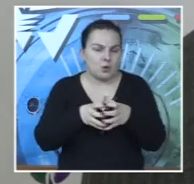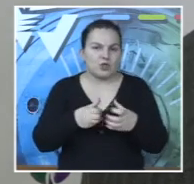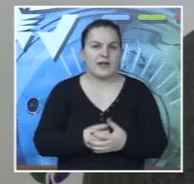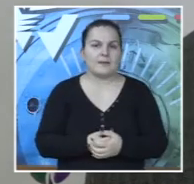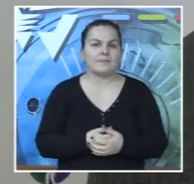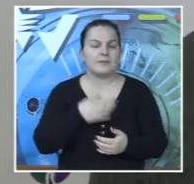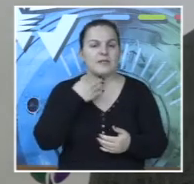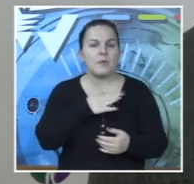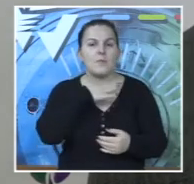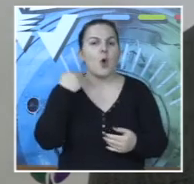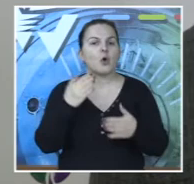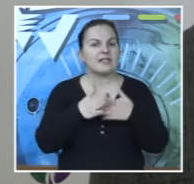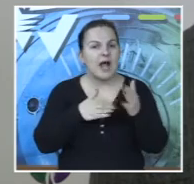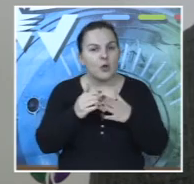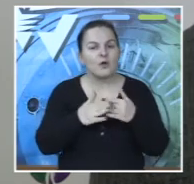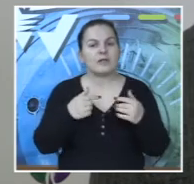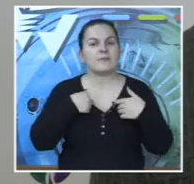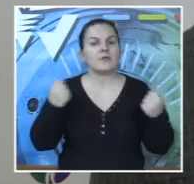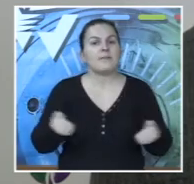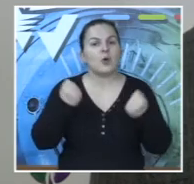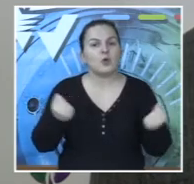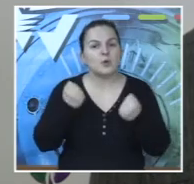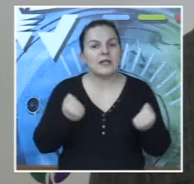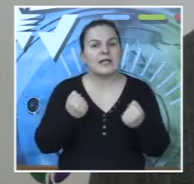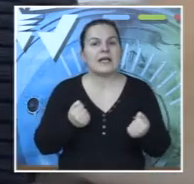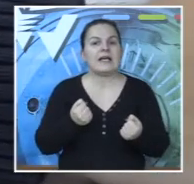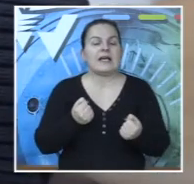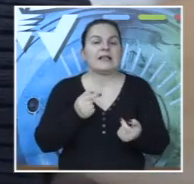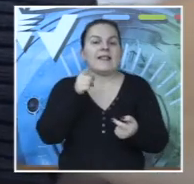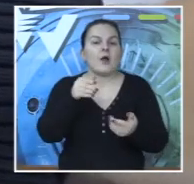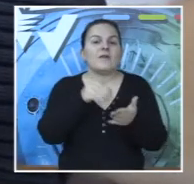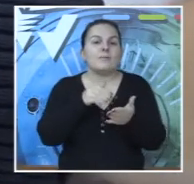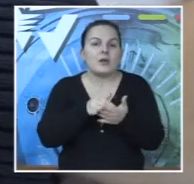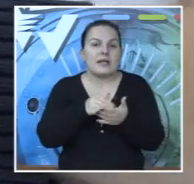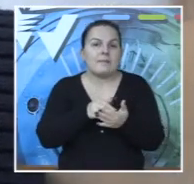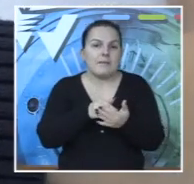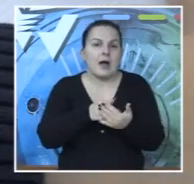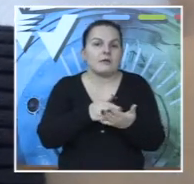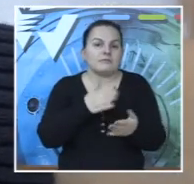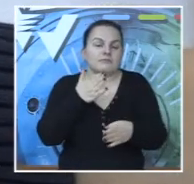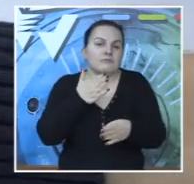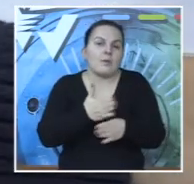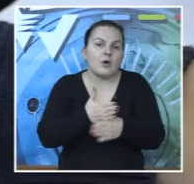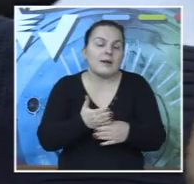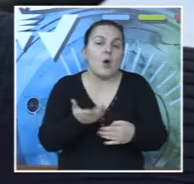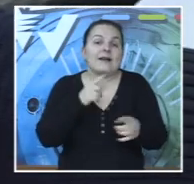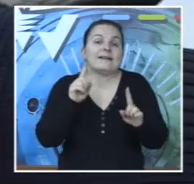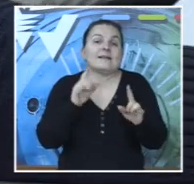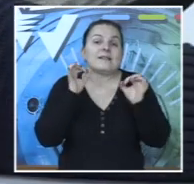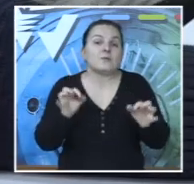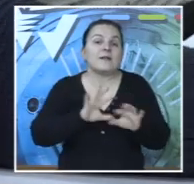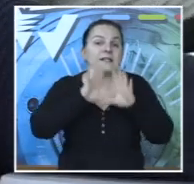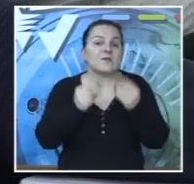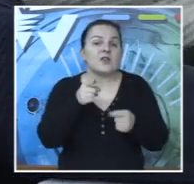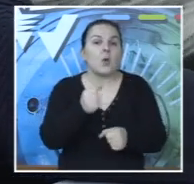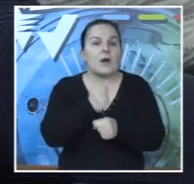aktivizma. Tako da smo veoma zadovoljni stvarno smo se potrudili da svim njegovim potrebama izađemo u susret. Nisam sigurno da smo sve to